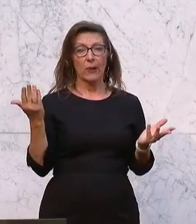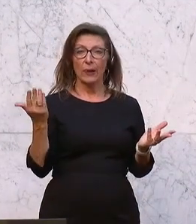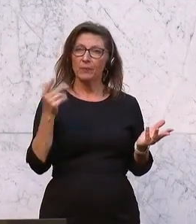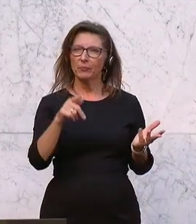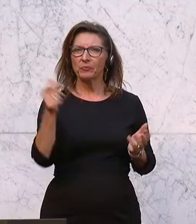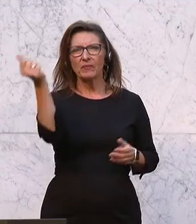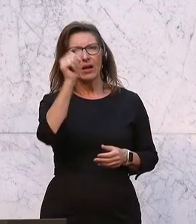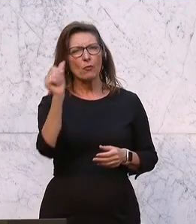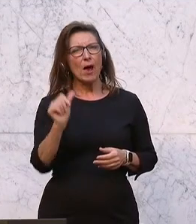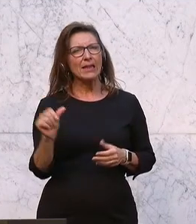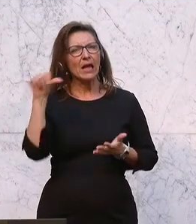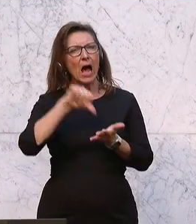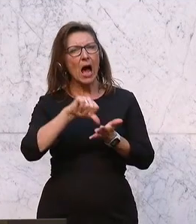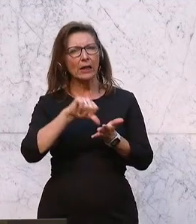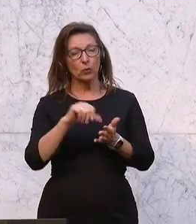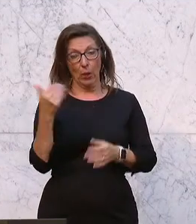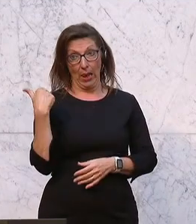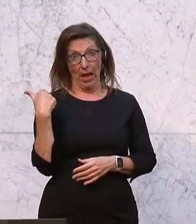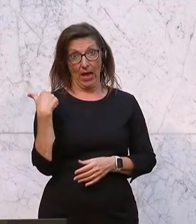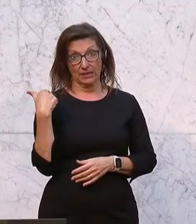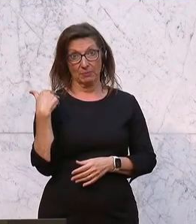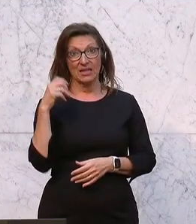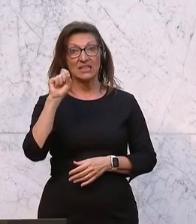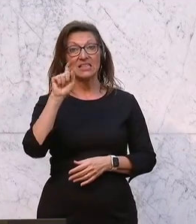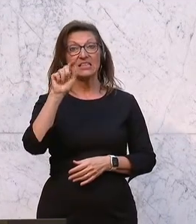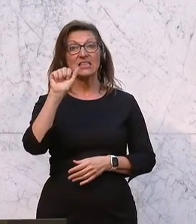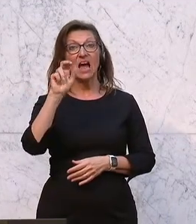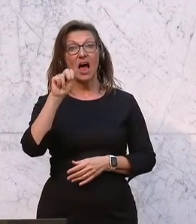Ratingagentur, und zwar von der Standard & Poor's,